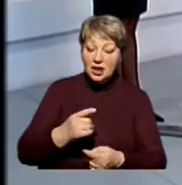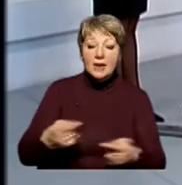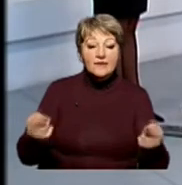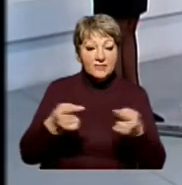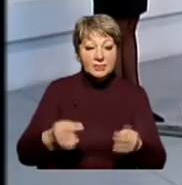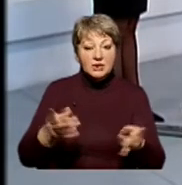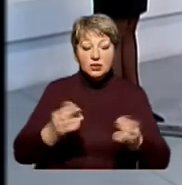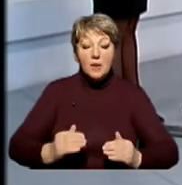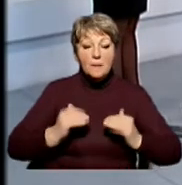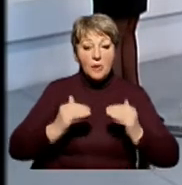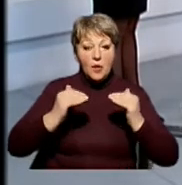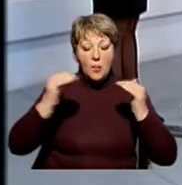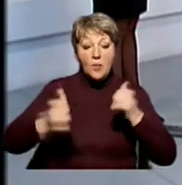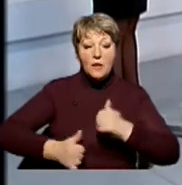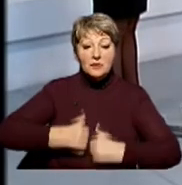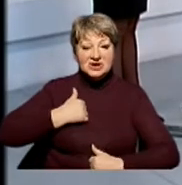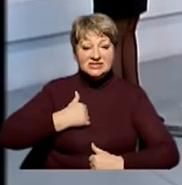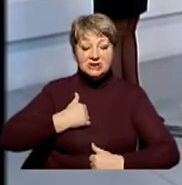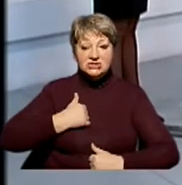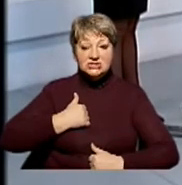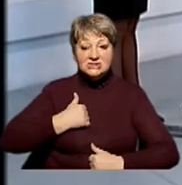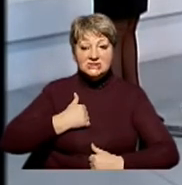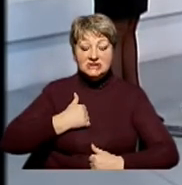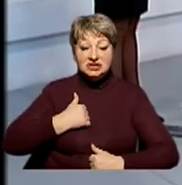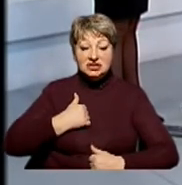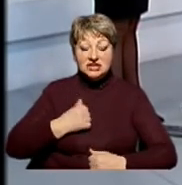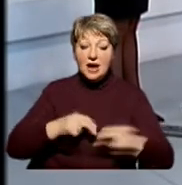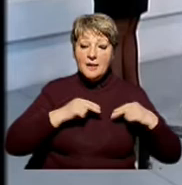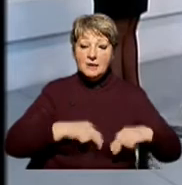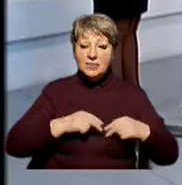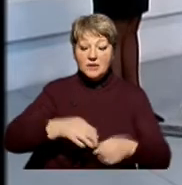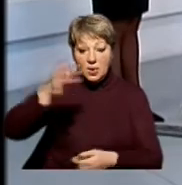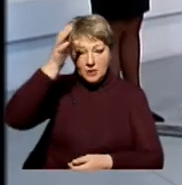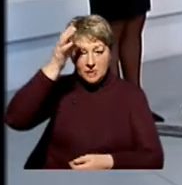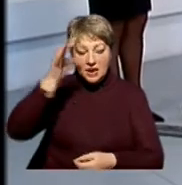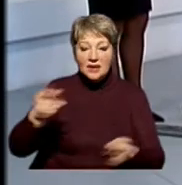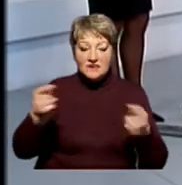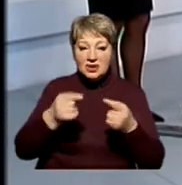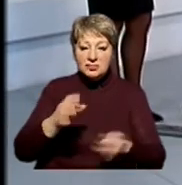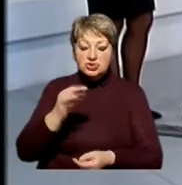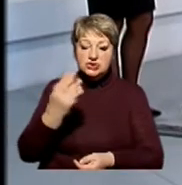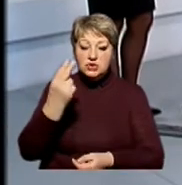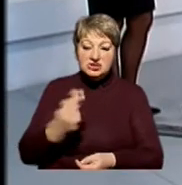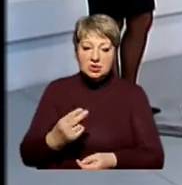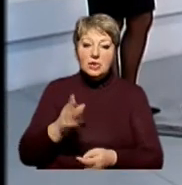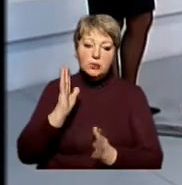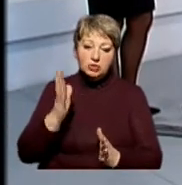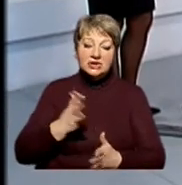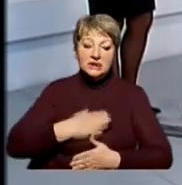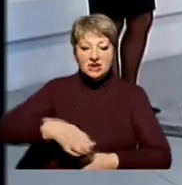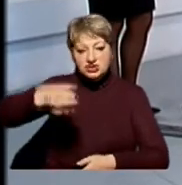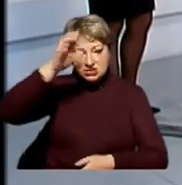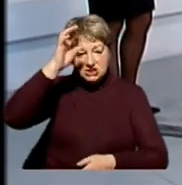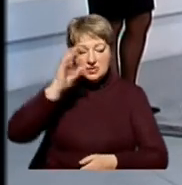відповідно, підвищувати престижність працівників освіти, відповідно, соціальні стандарти. Таким і буде наша